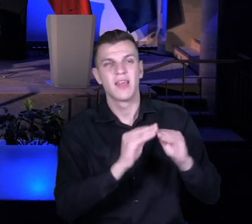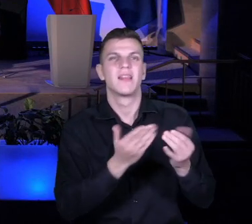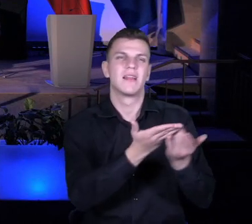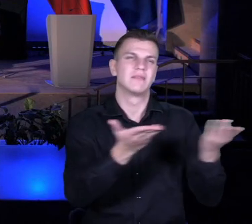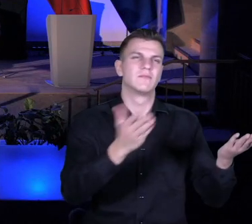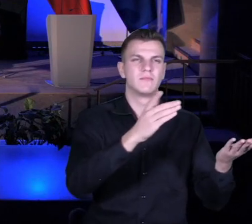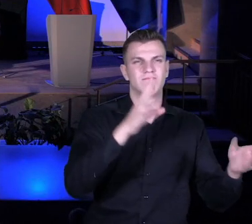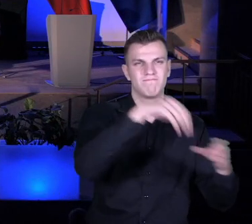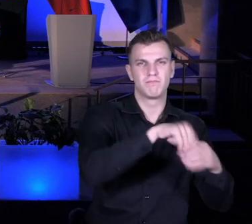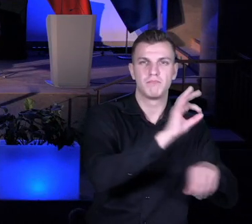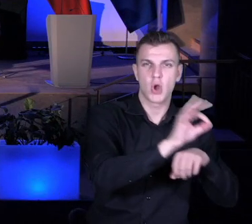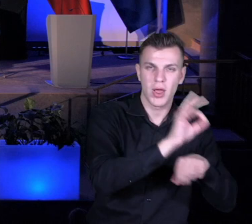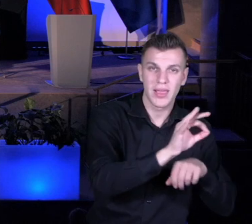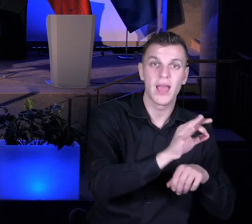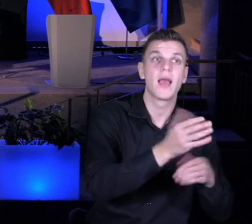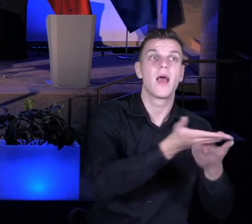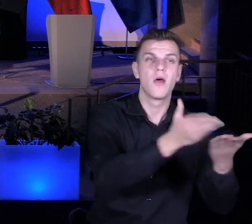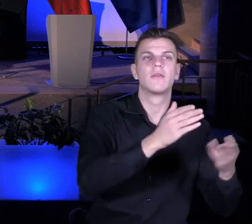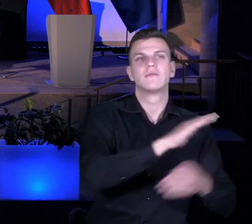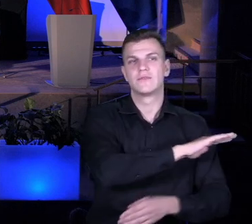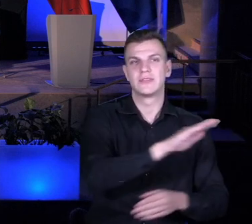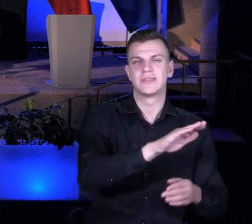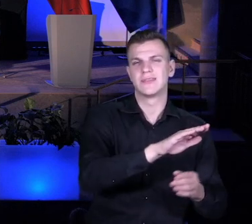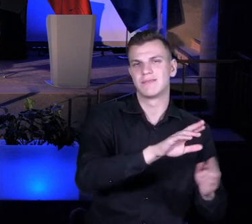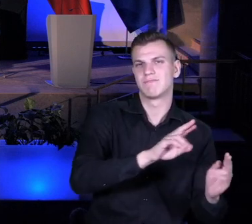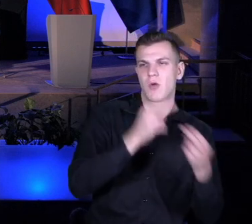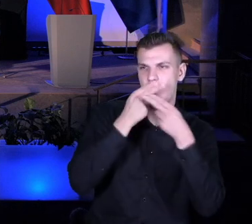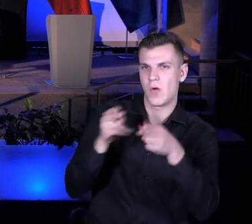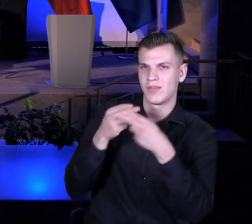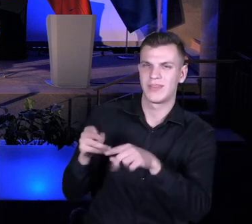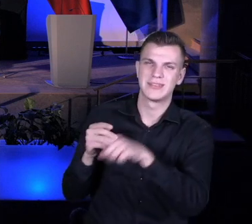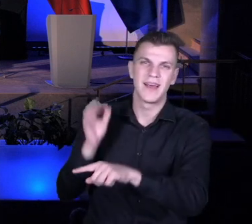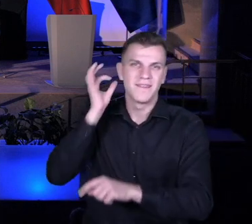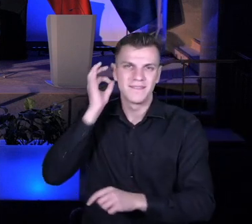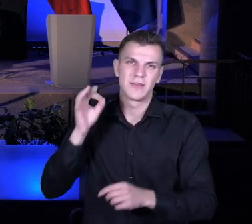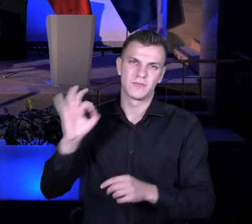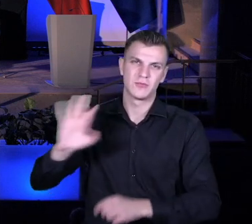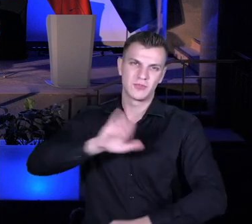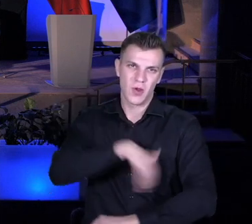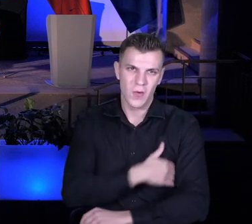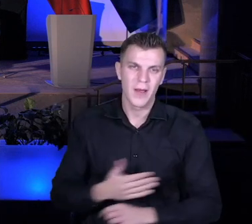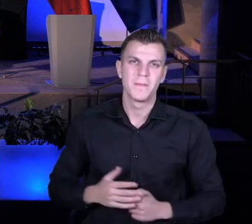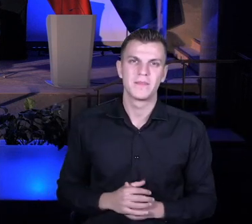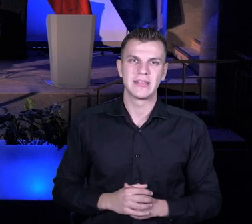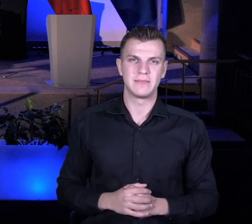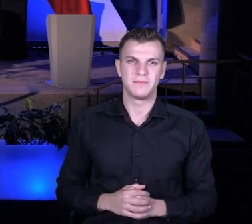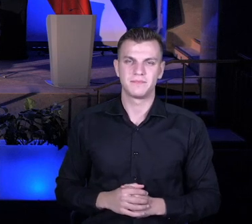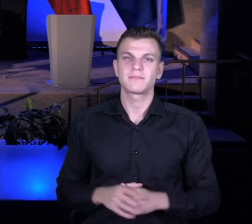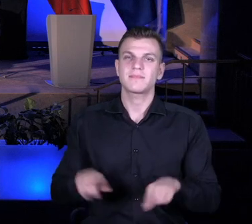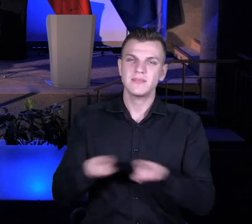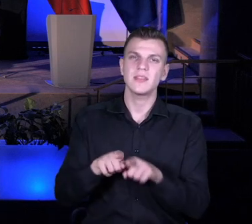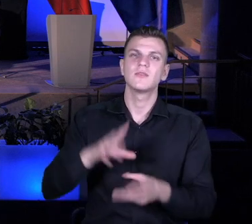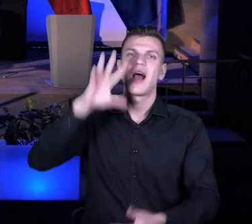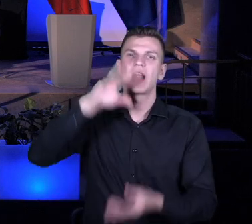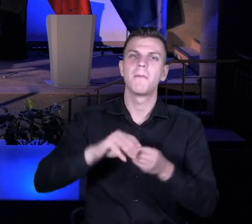projektowego. I też, co wspominałam, mówiąc o raporcie ewaluacyjnym,